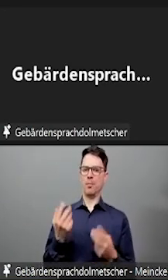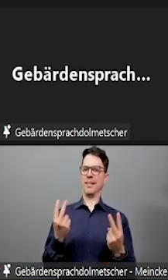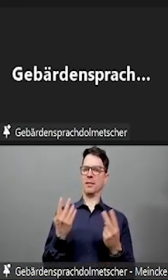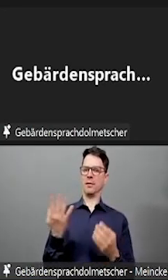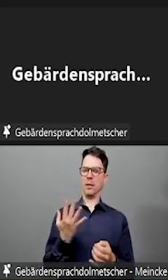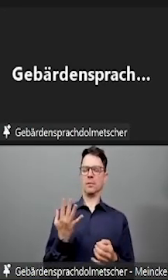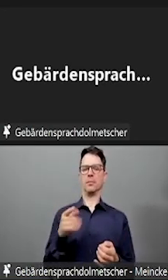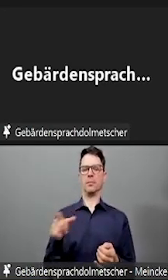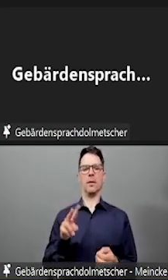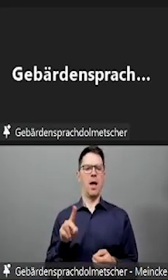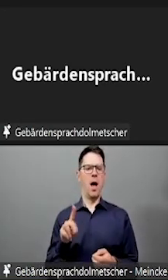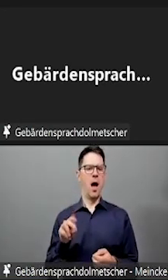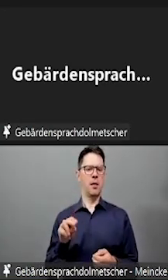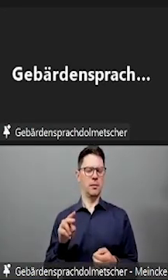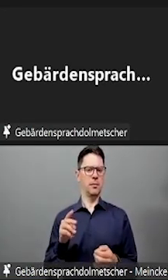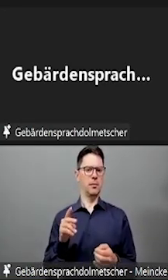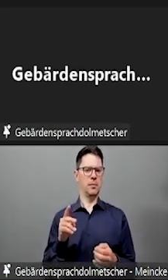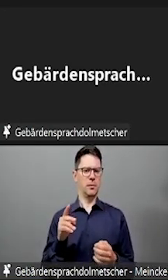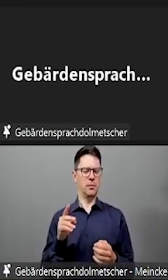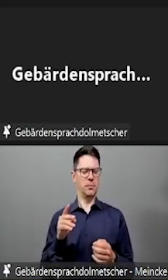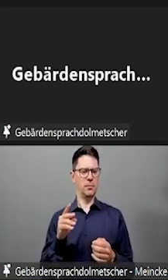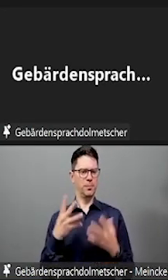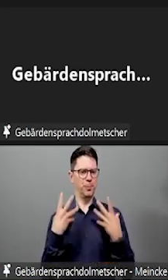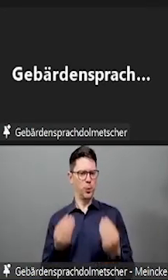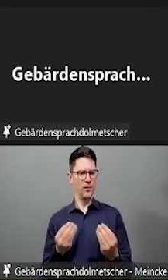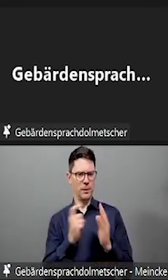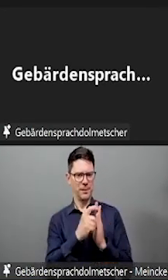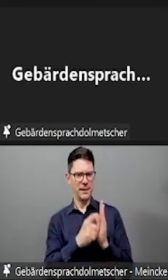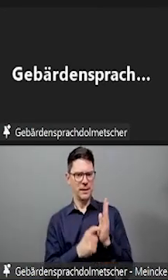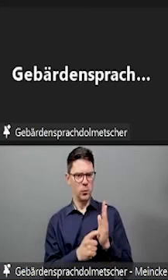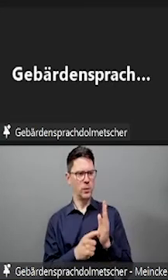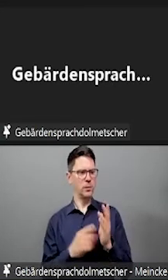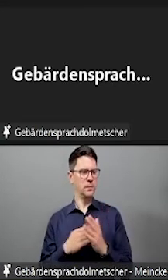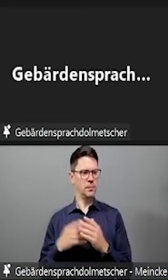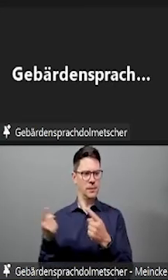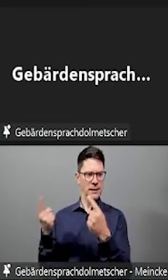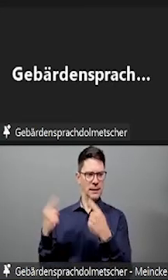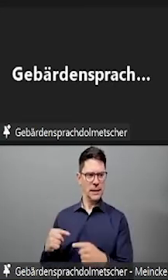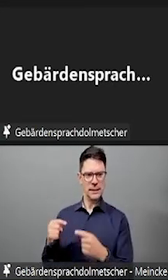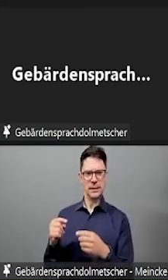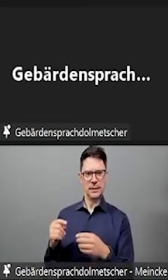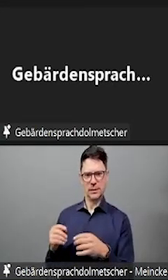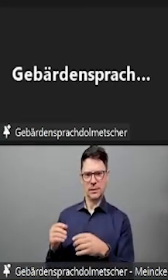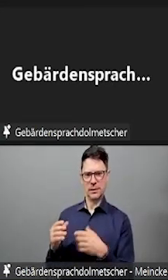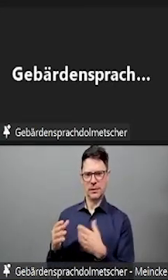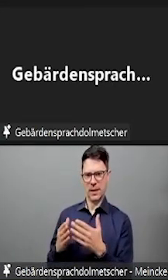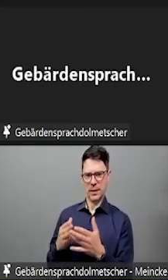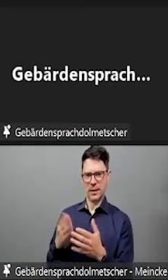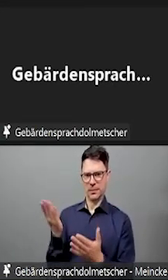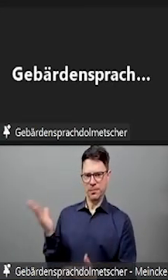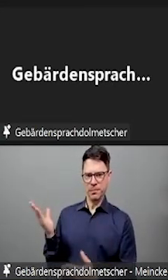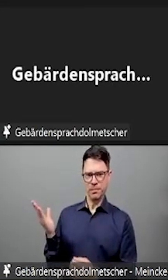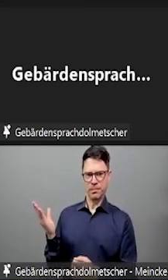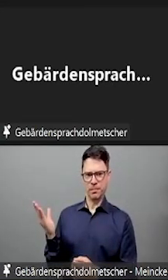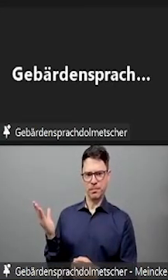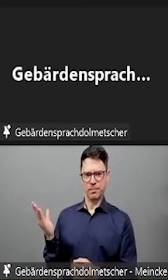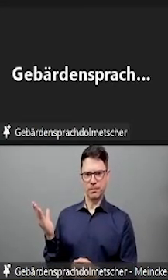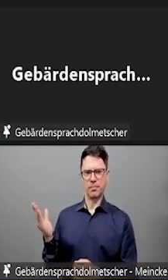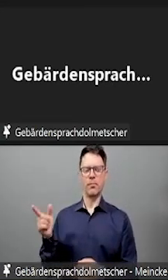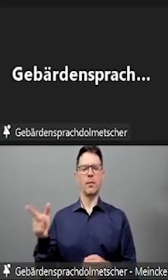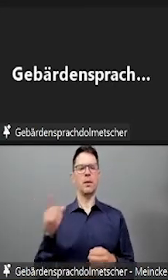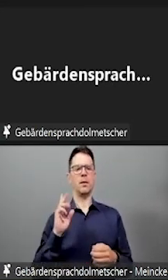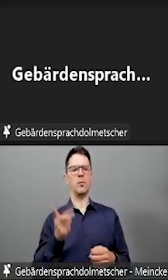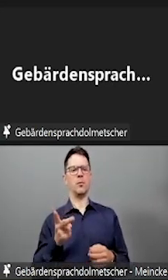Prüfungsgegenstand geht es, wie gesagt, nicht um den Prüfungsgegenstand als solchen. Der soll unverändert bleiben. Aber